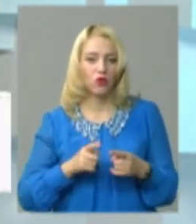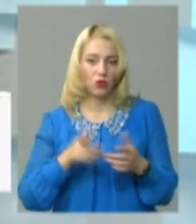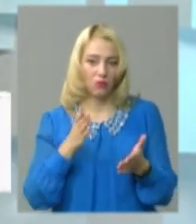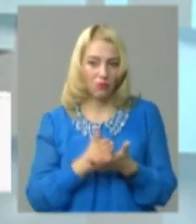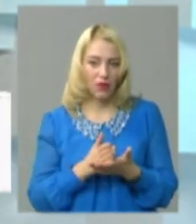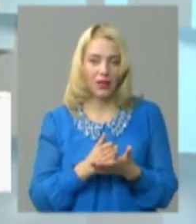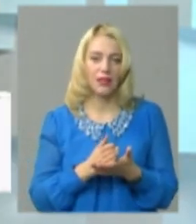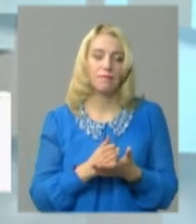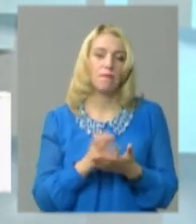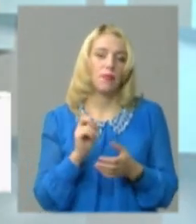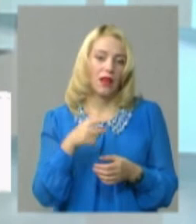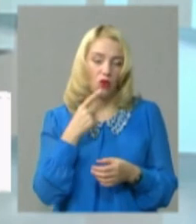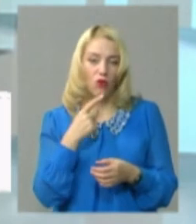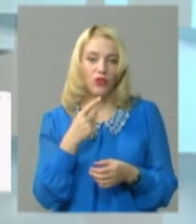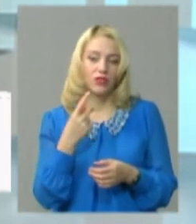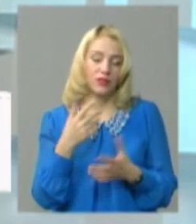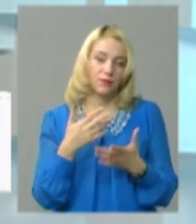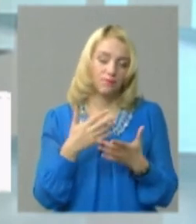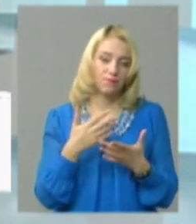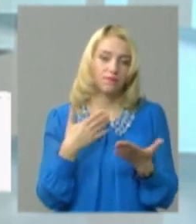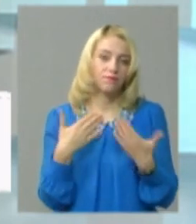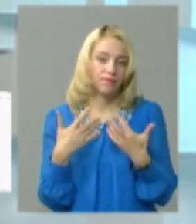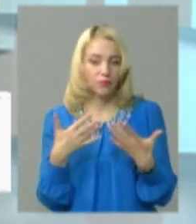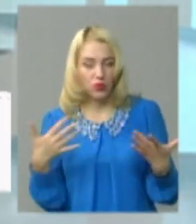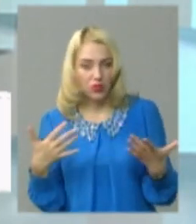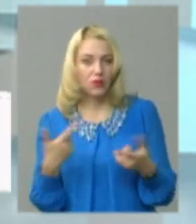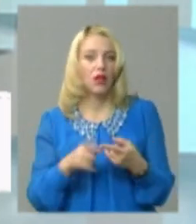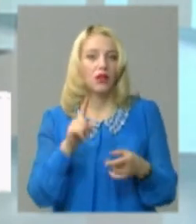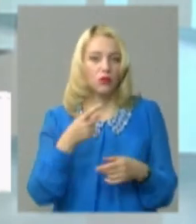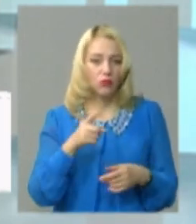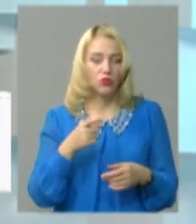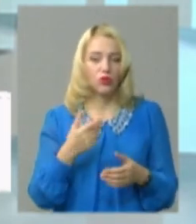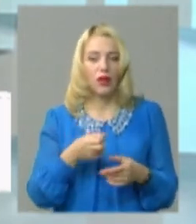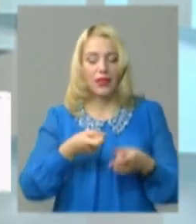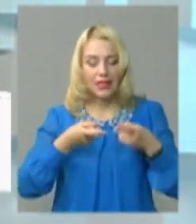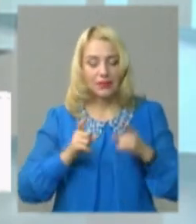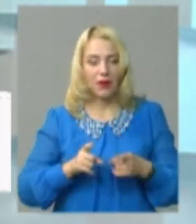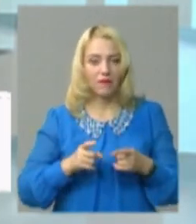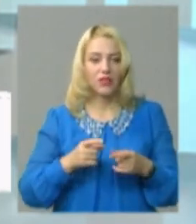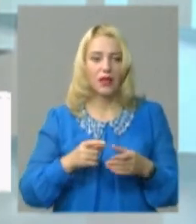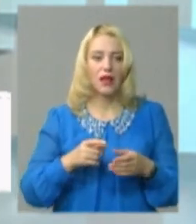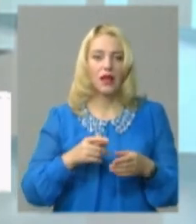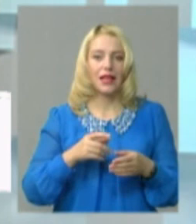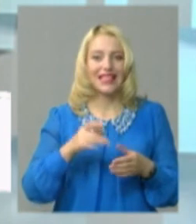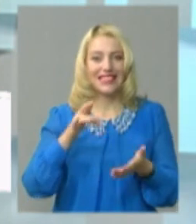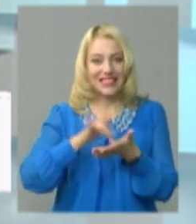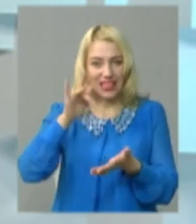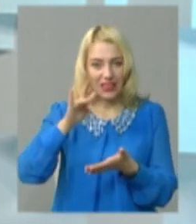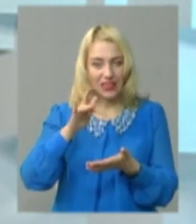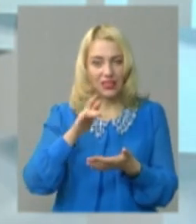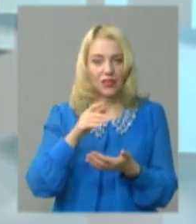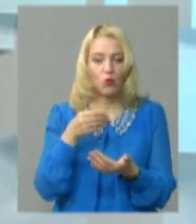має, як то кажуть, палка з двома кінцями. Тому що, насправді, прямий міжбюджетний відносний з центром,